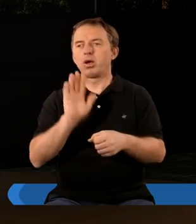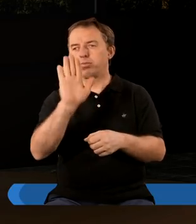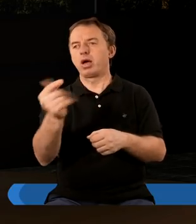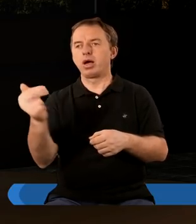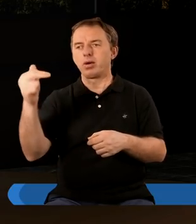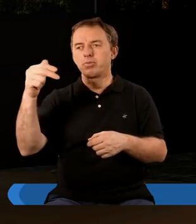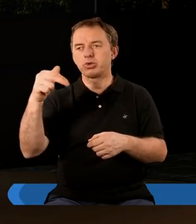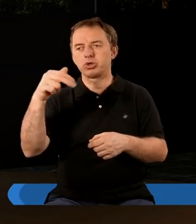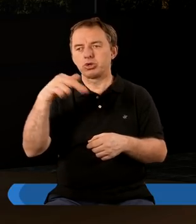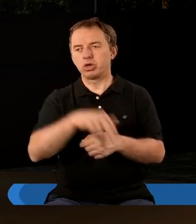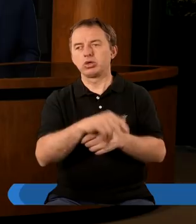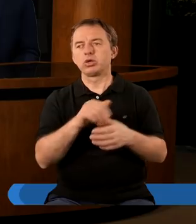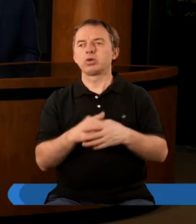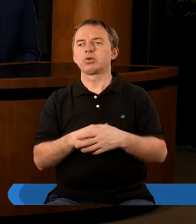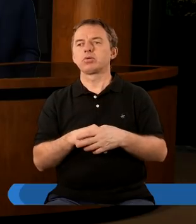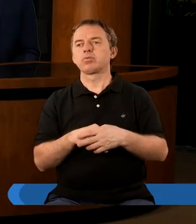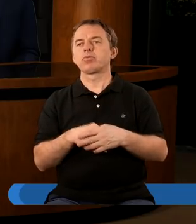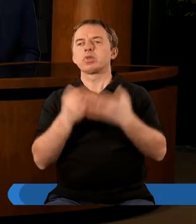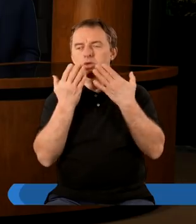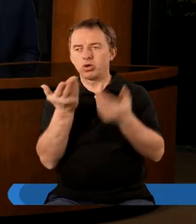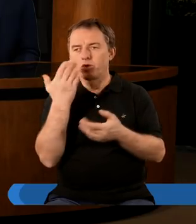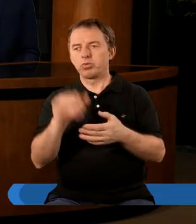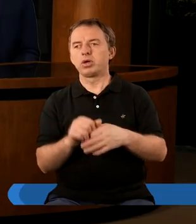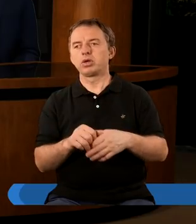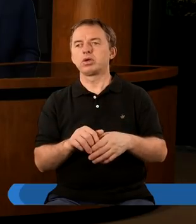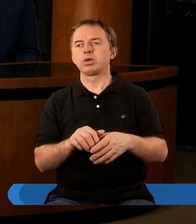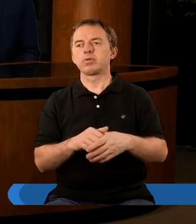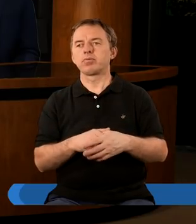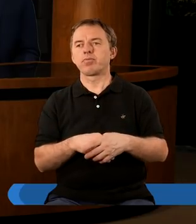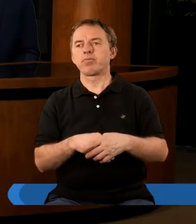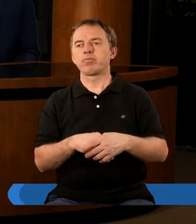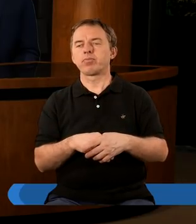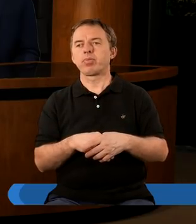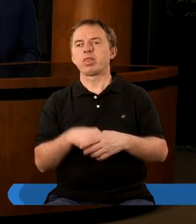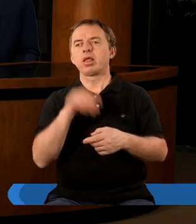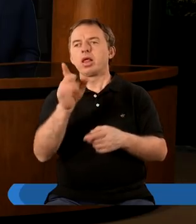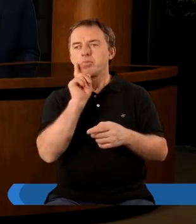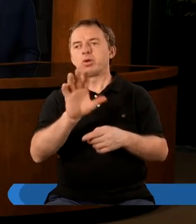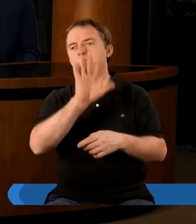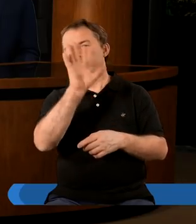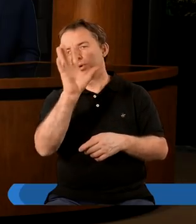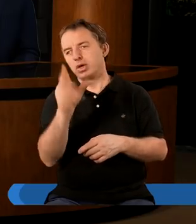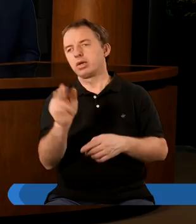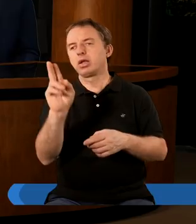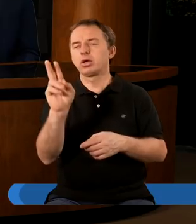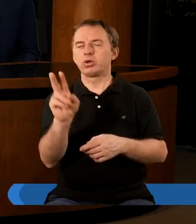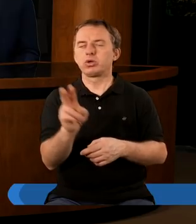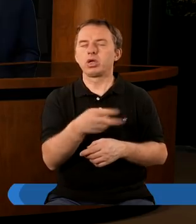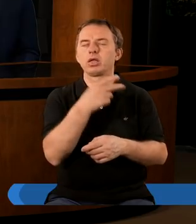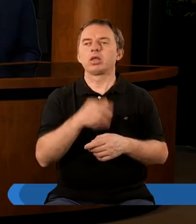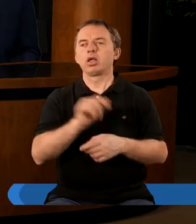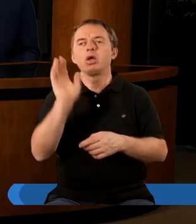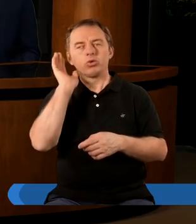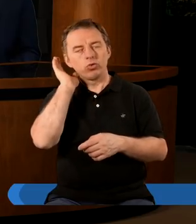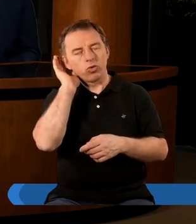który ma przyjść. Dziękuję bardzo, Magda. Ten tekst jest naprawdę piękny, kiedy właśnie